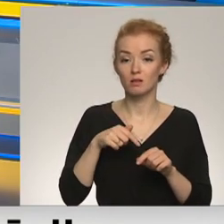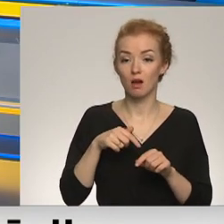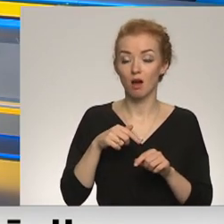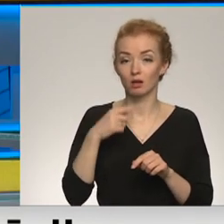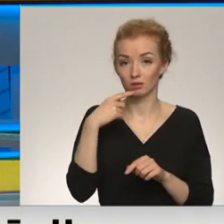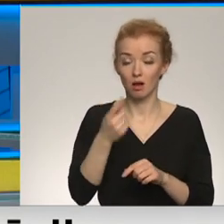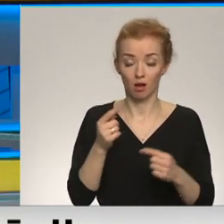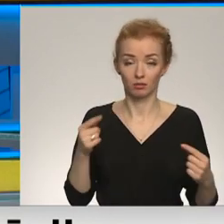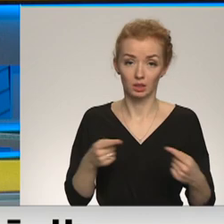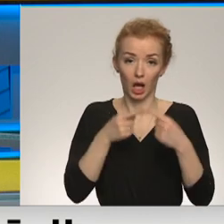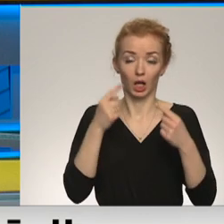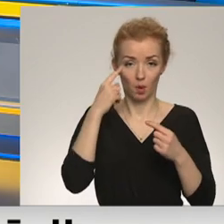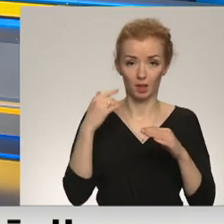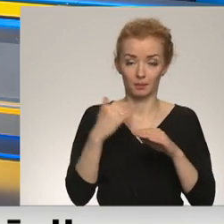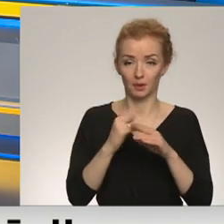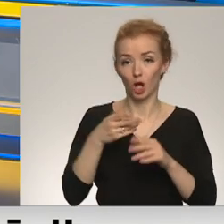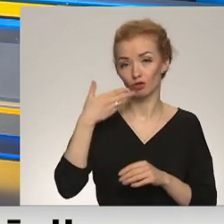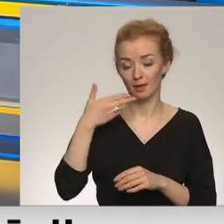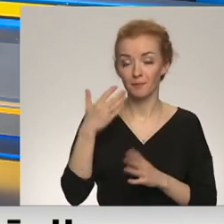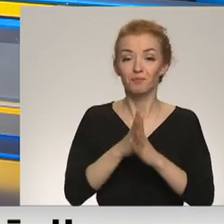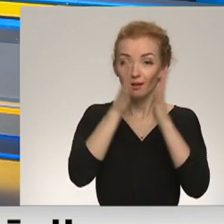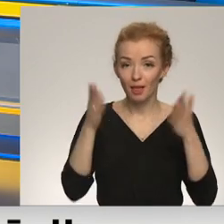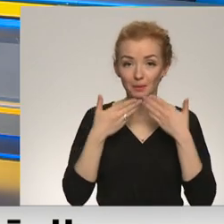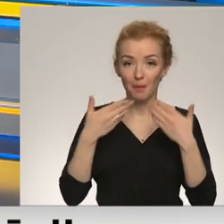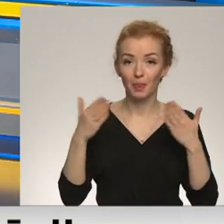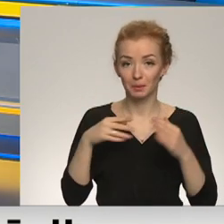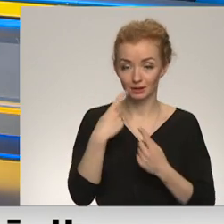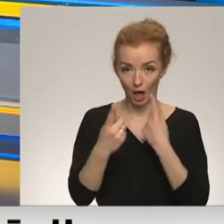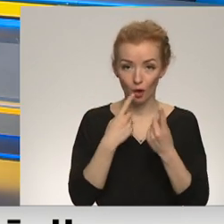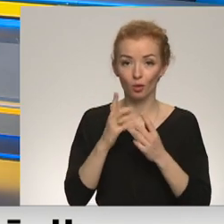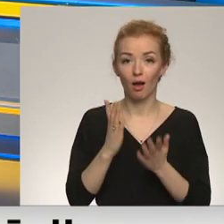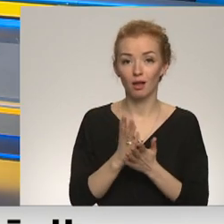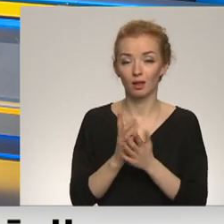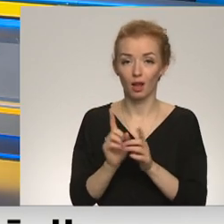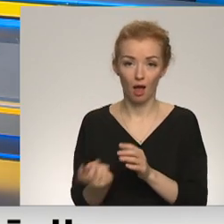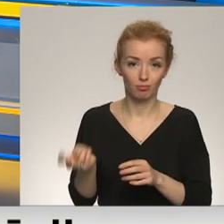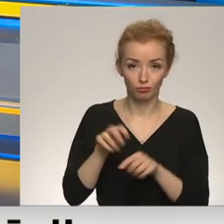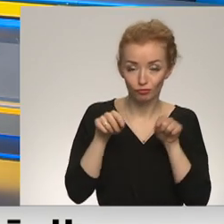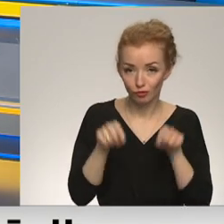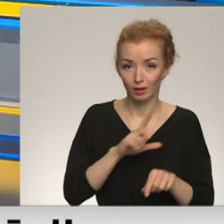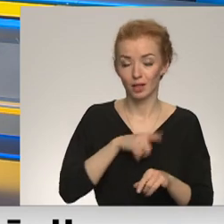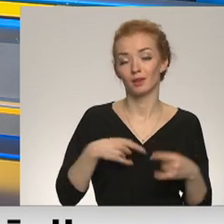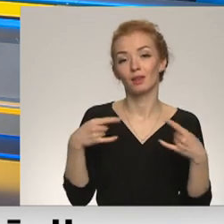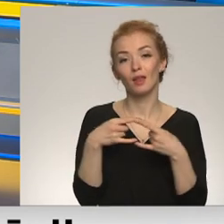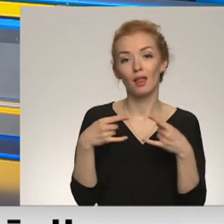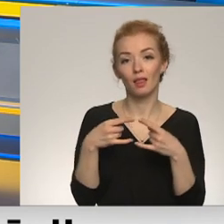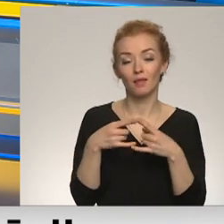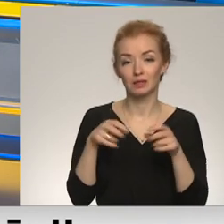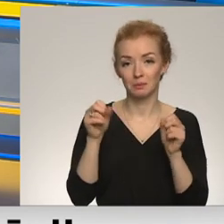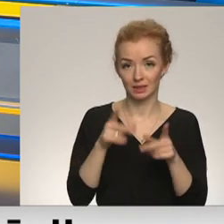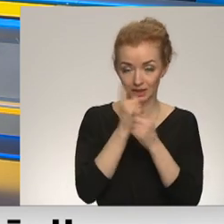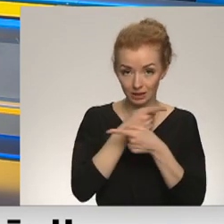Principā sakrīt, jā. Labi, liels paldies jums par sarunu, paldies katra dati laiku pievienoties Latvijas televīzijas siņu speciāla